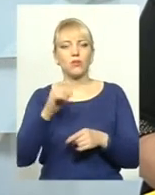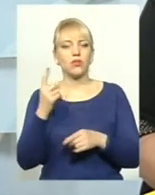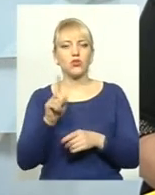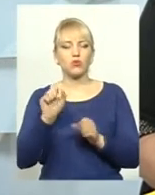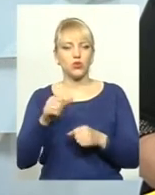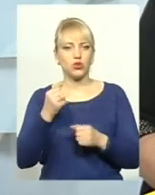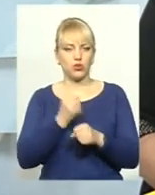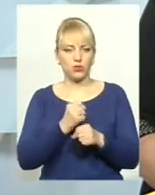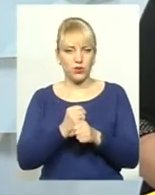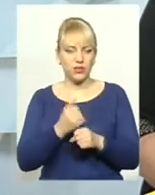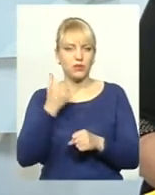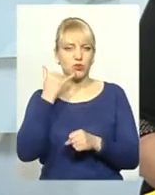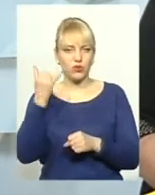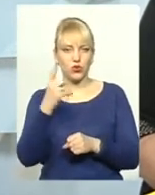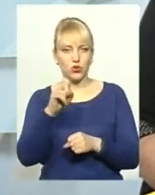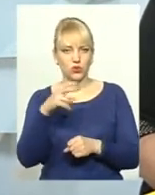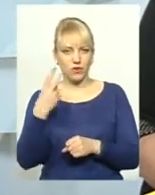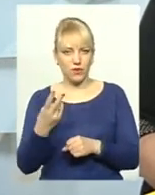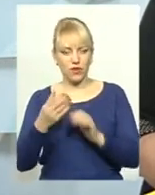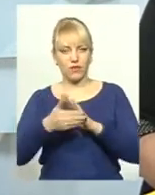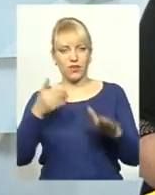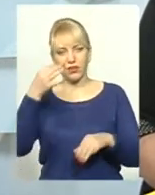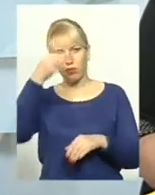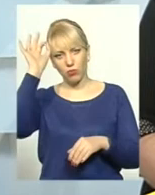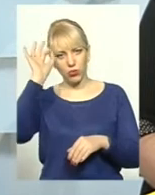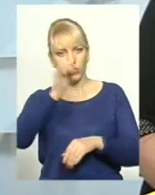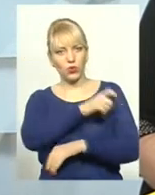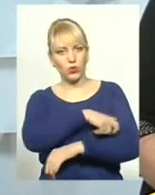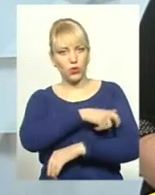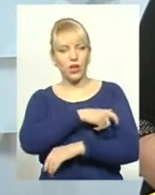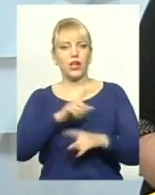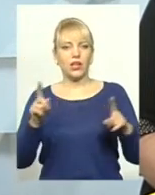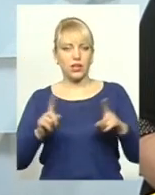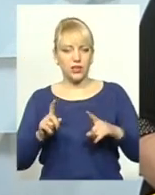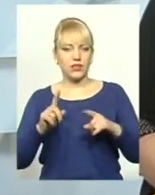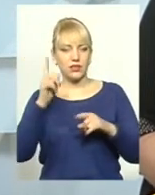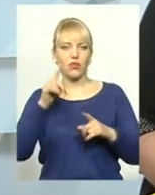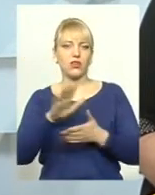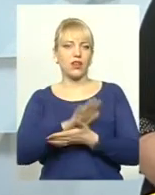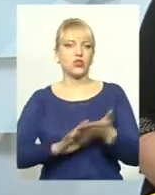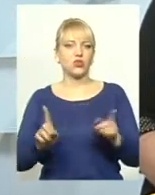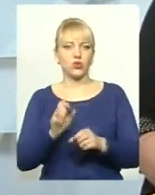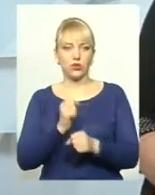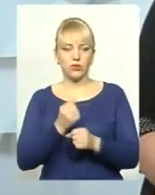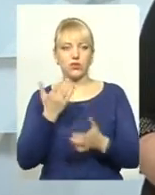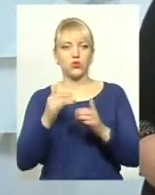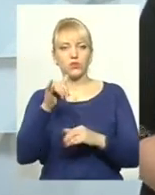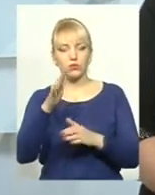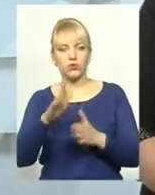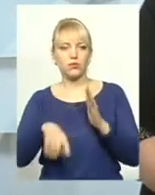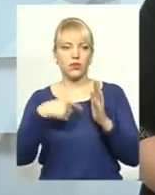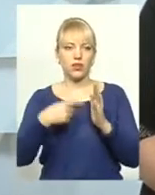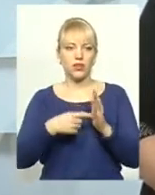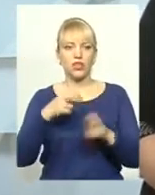допомогти їй, це набрати 102 і викладати патруль поліції, який надалі вже знає, що робити. Якщо у вас будуть питання,